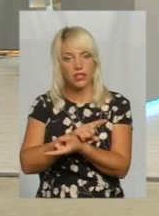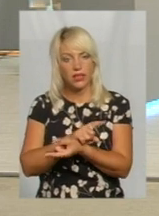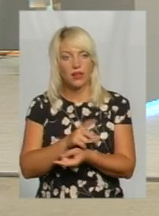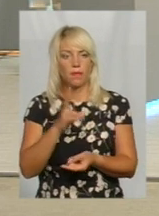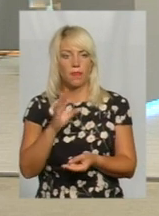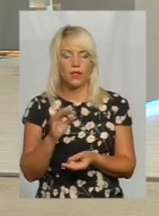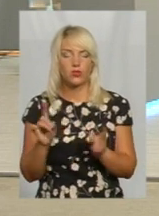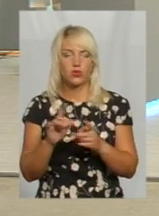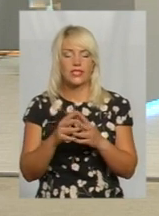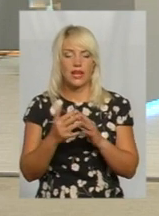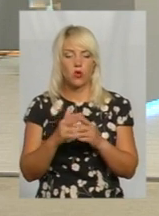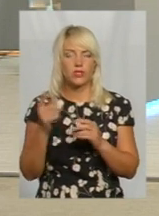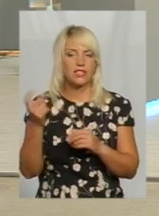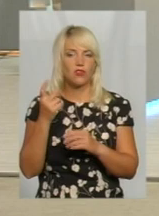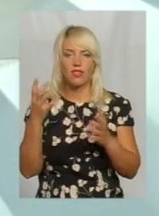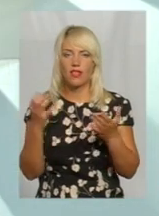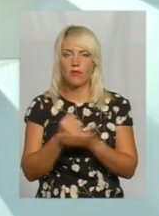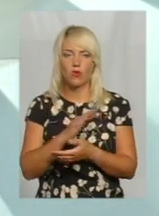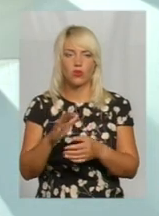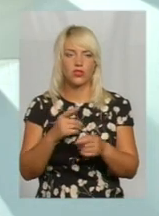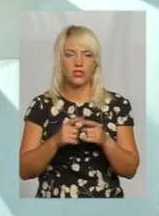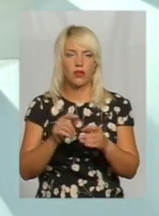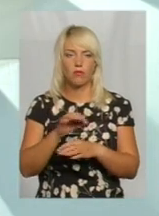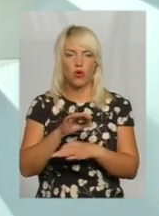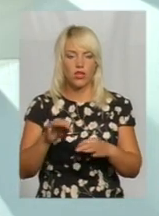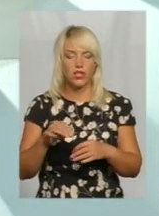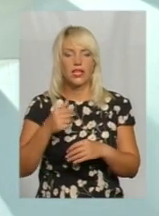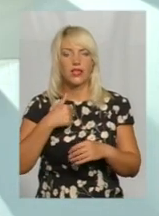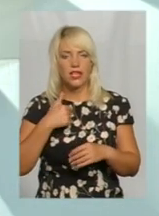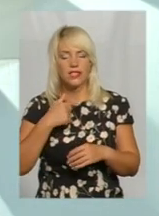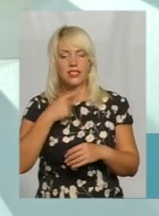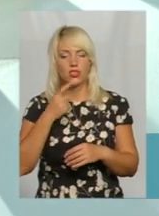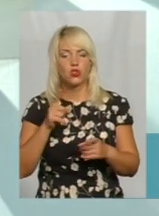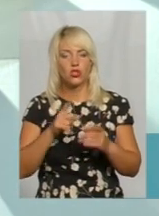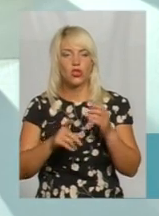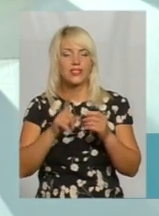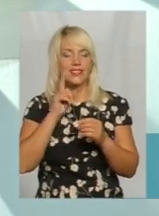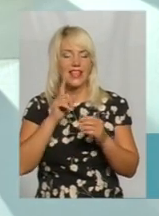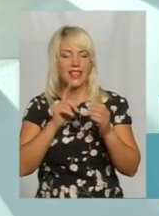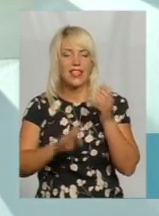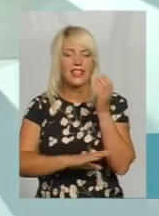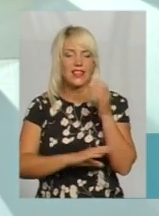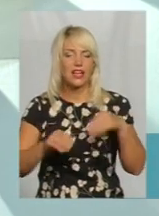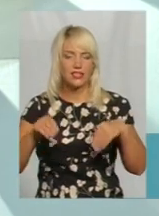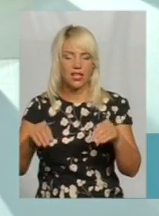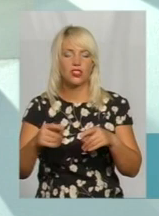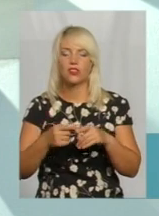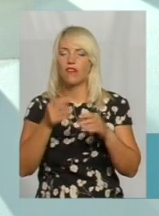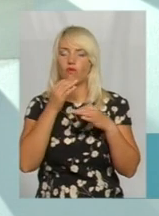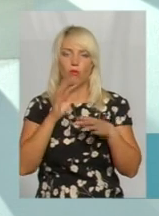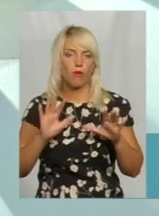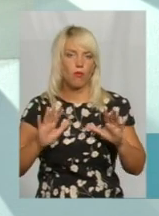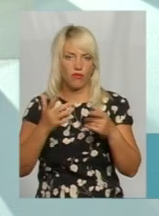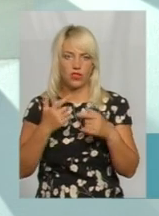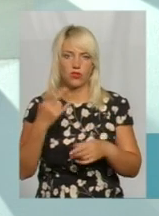з сільгоспінститута не вийшло з цим проєктом. В принципі, я скажу, що зелені насадження в будь випадку мусять бути. Для